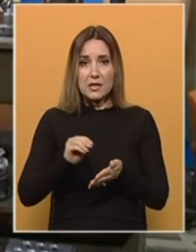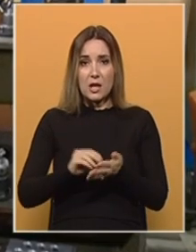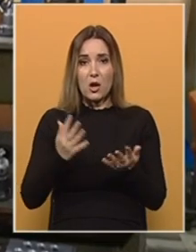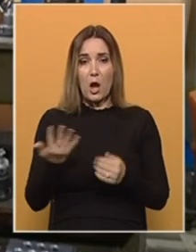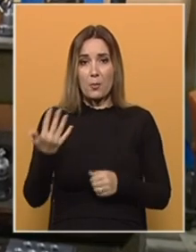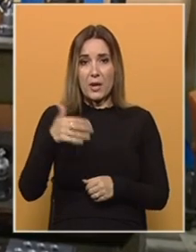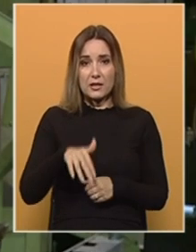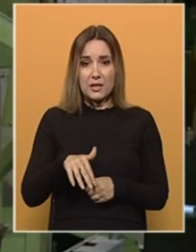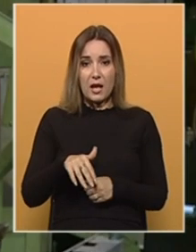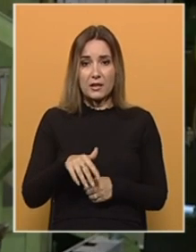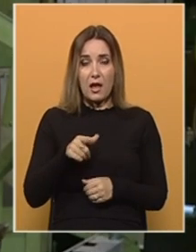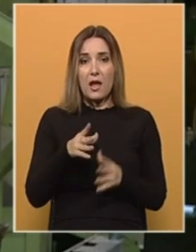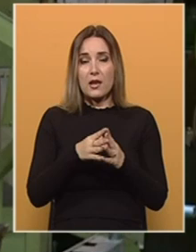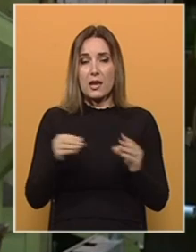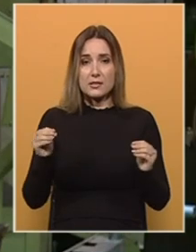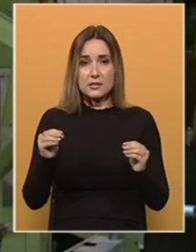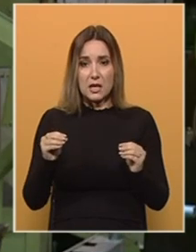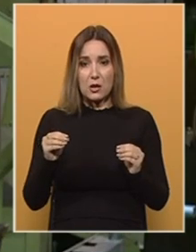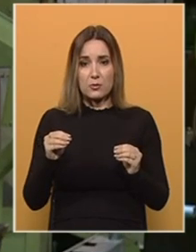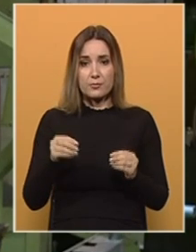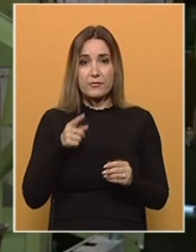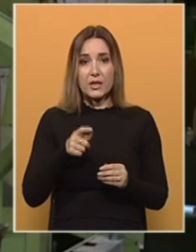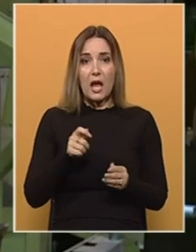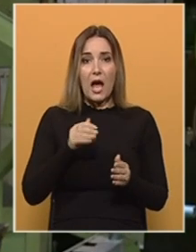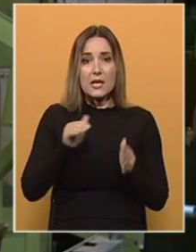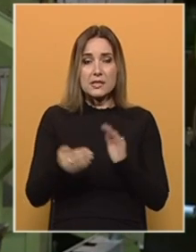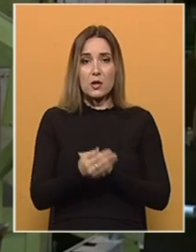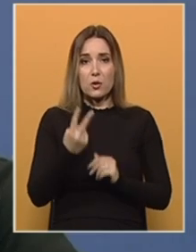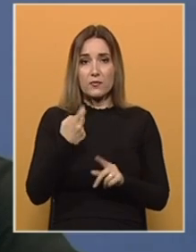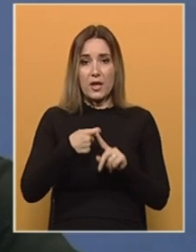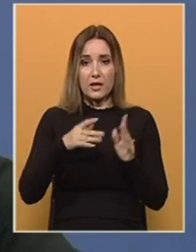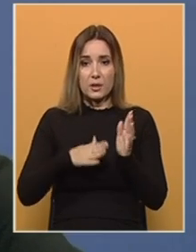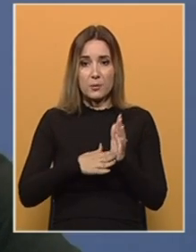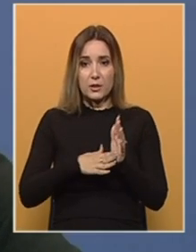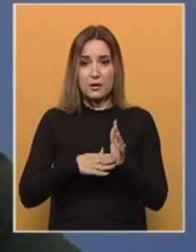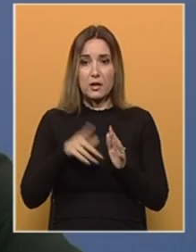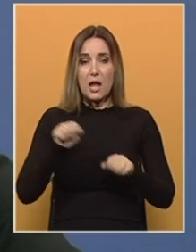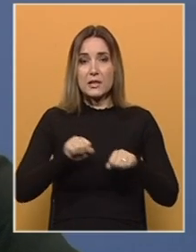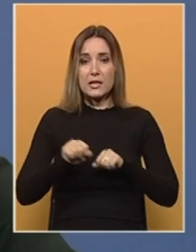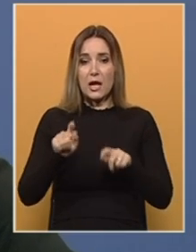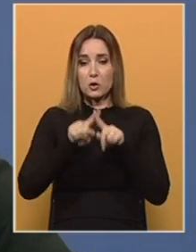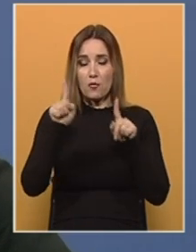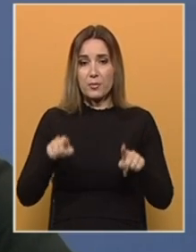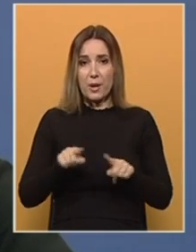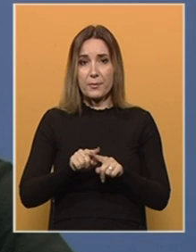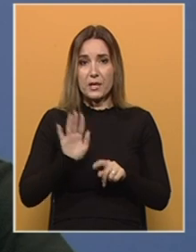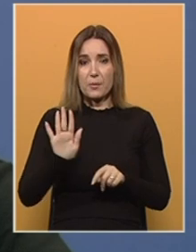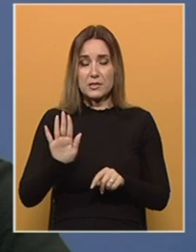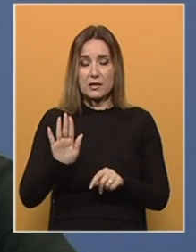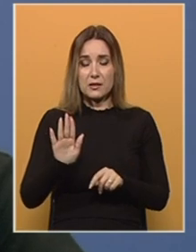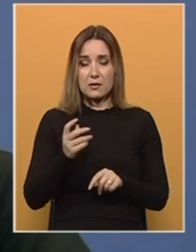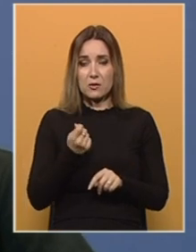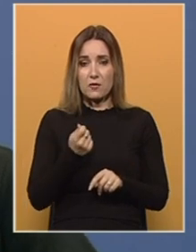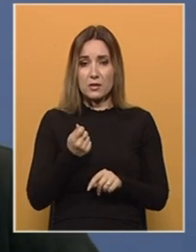tlijada, znači 2 tlijada kvadrata je nestalo, iznajmljeno po cijenju dvije marke. Dio zemljišta je prodan, po direktorovim papirima u što nam namo da vode za 3 miliona maraka,